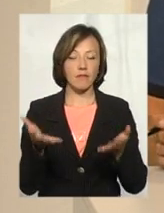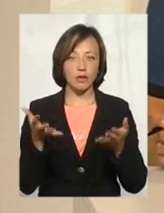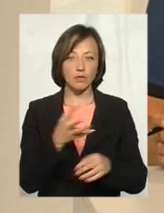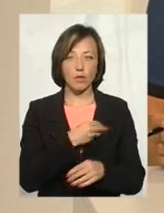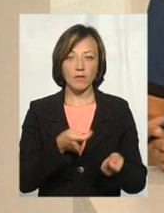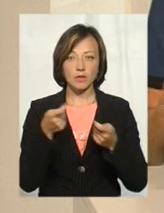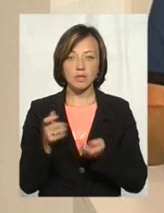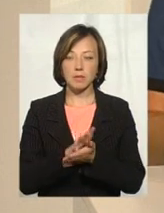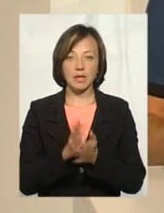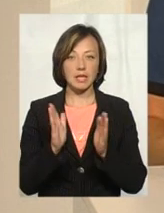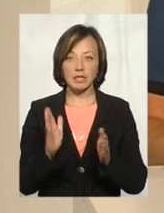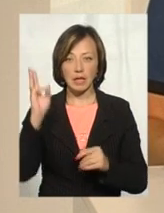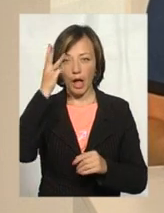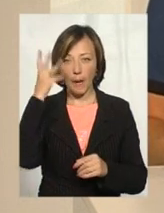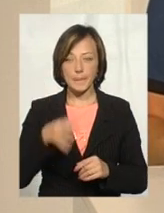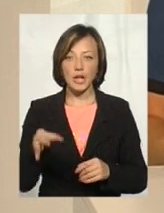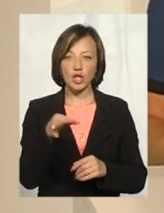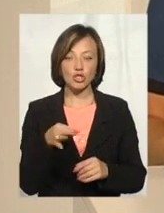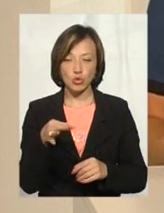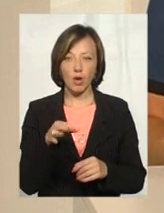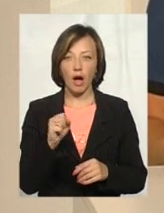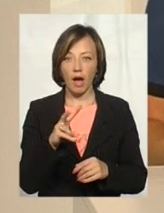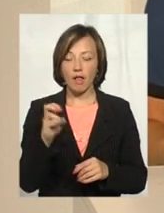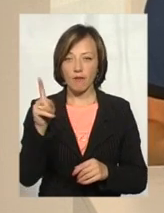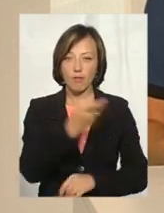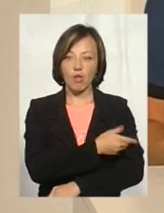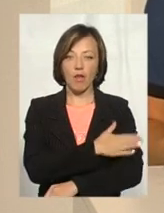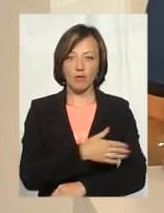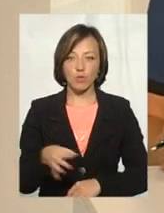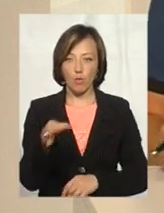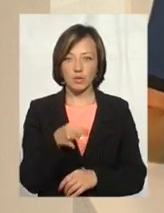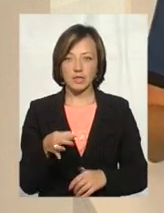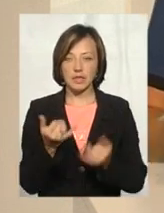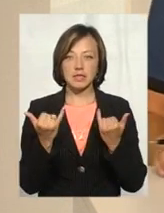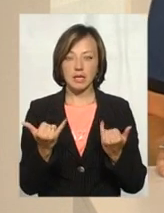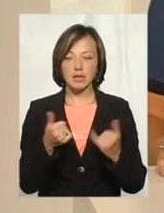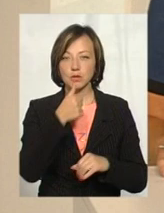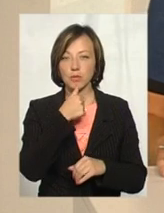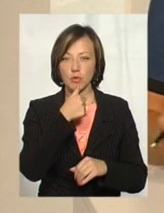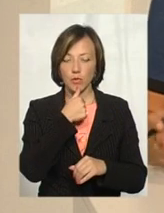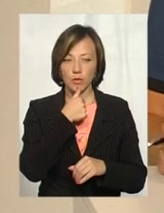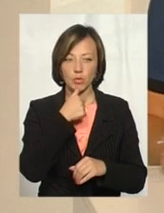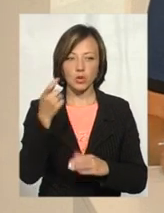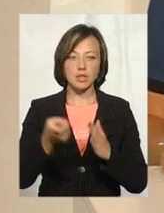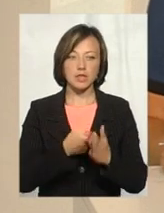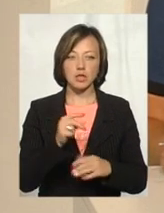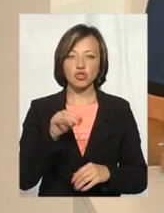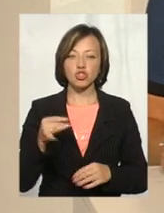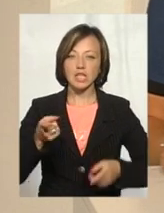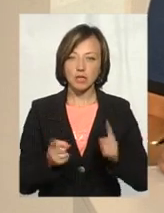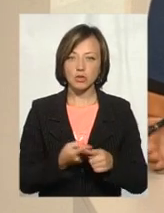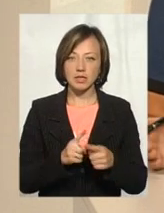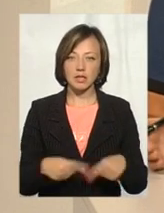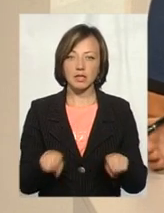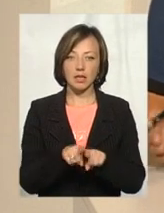зі Львова везуть сміття не тільки на Хмельниччину, а й навіть в Полтавську області. Принаймні, зараз ми спробуємо дізнатися, чи дійсно це так.